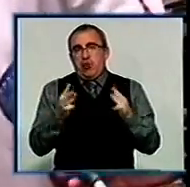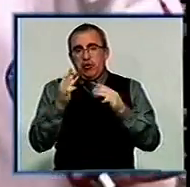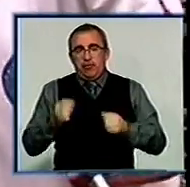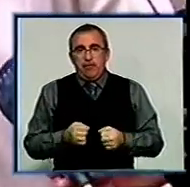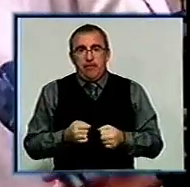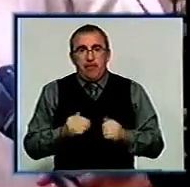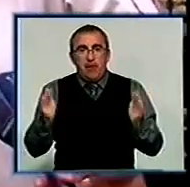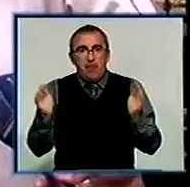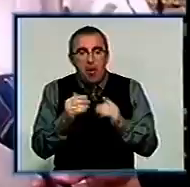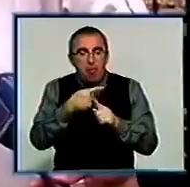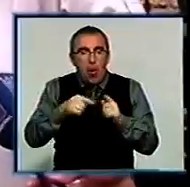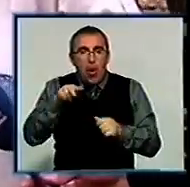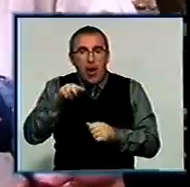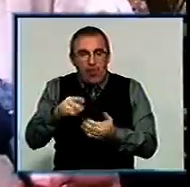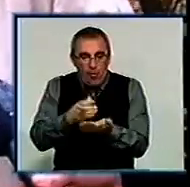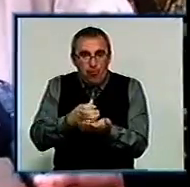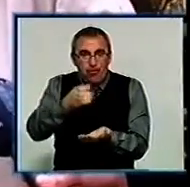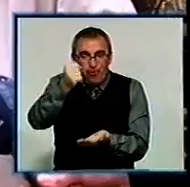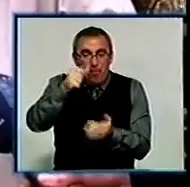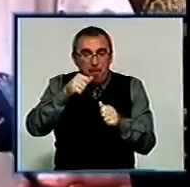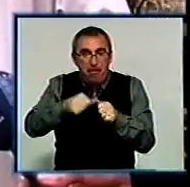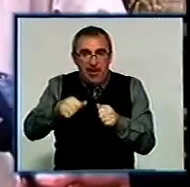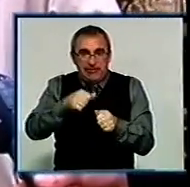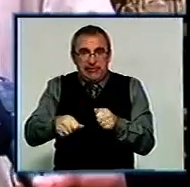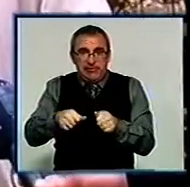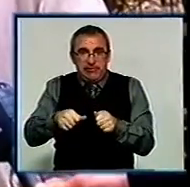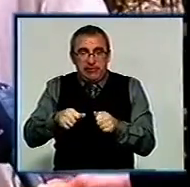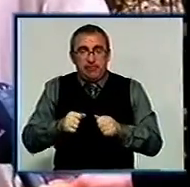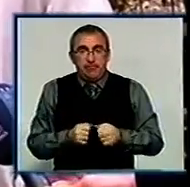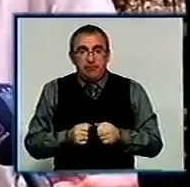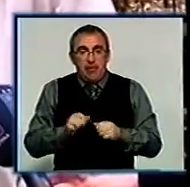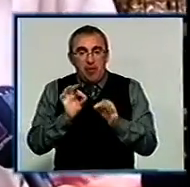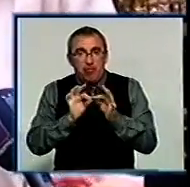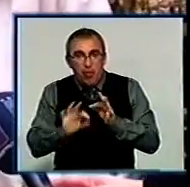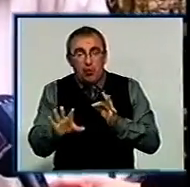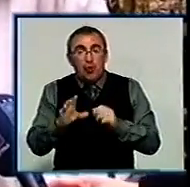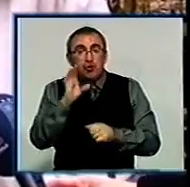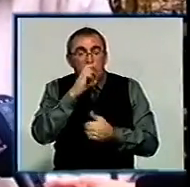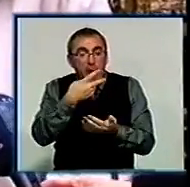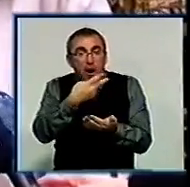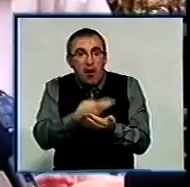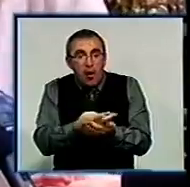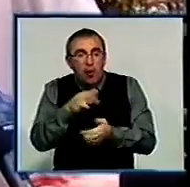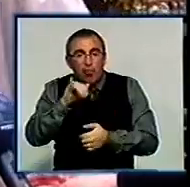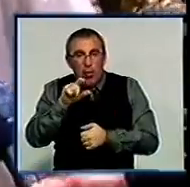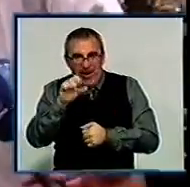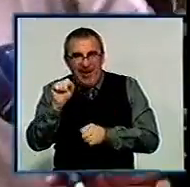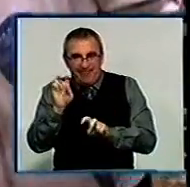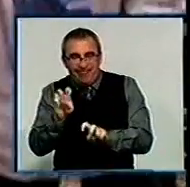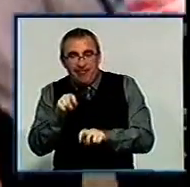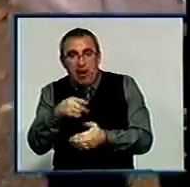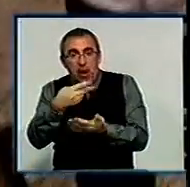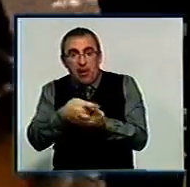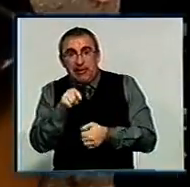Маленька полулітрова бутилочка, бензин. Подожгли. Собака лежала, муха лежала ось тут,